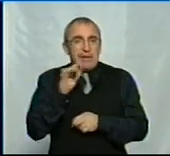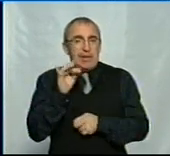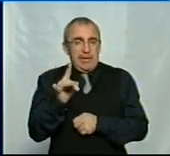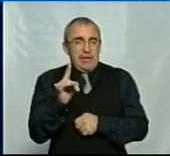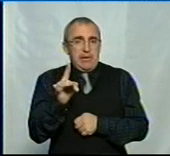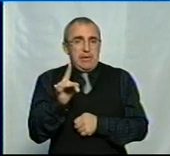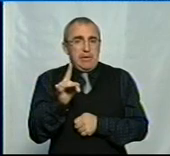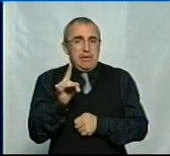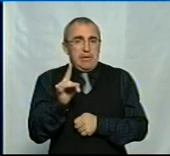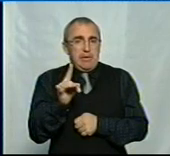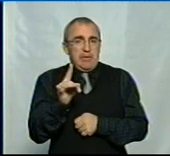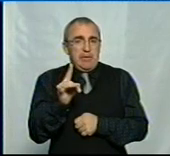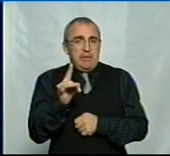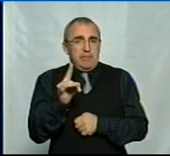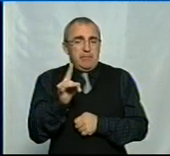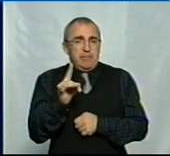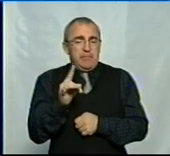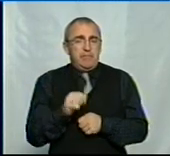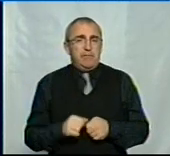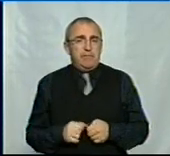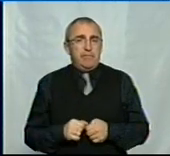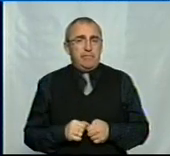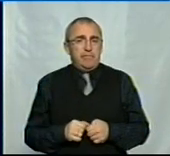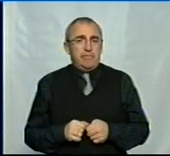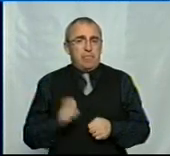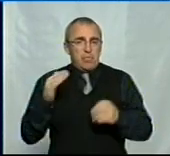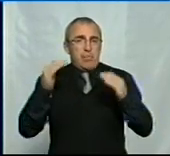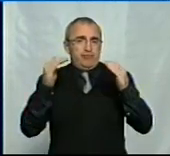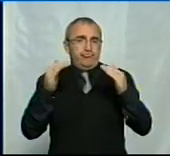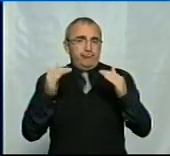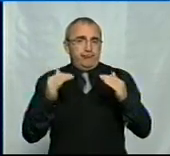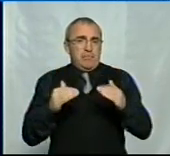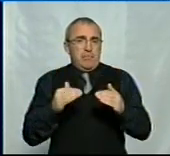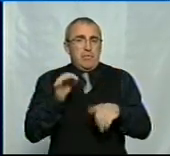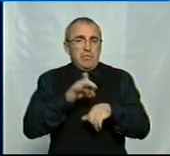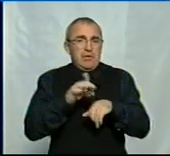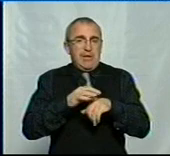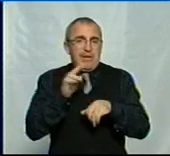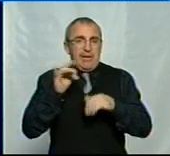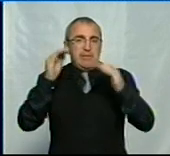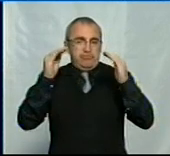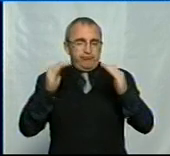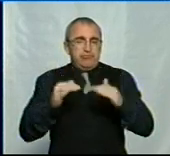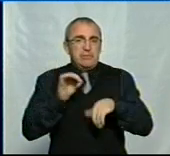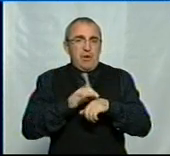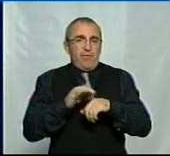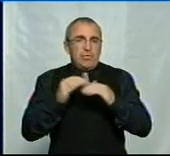вниз, тобто кількість захворювань знижується і